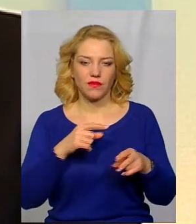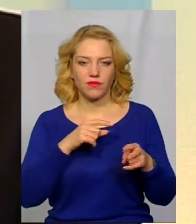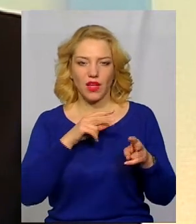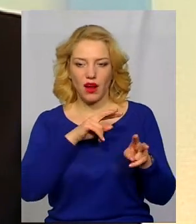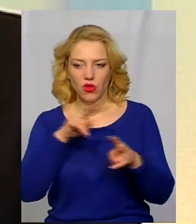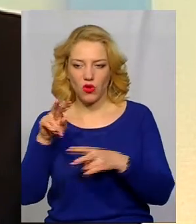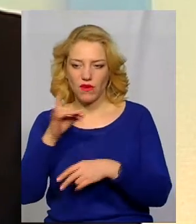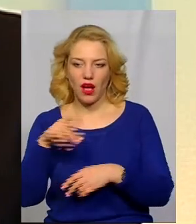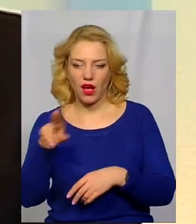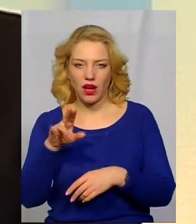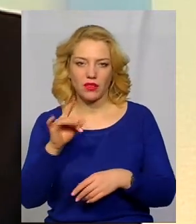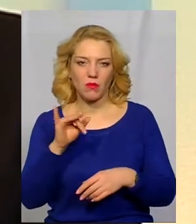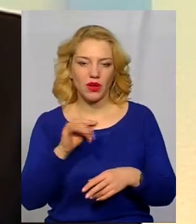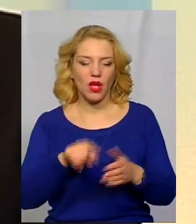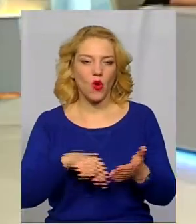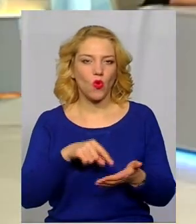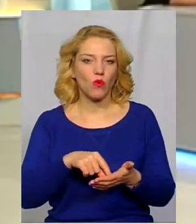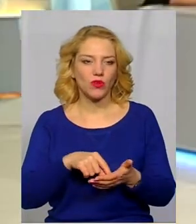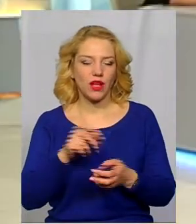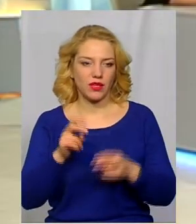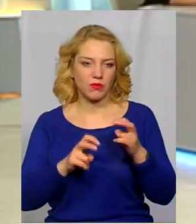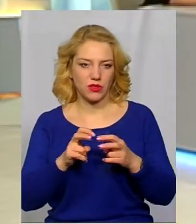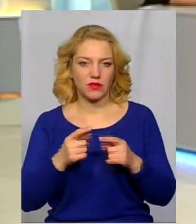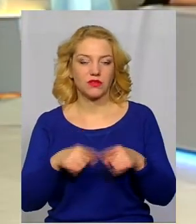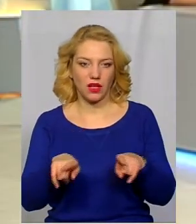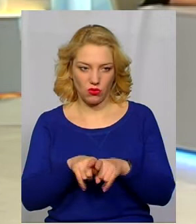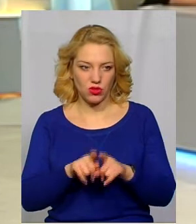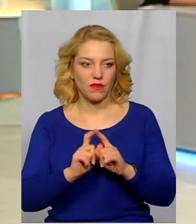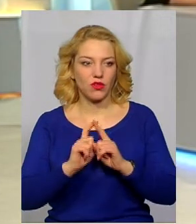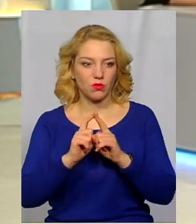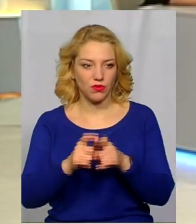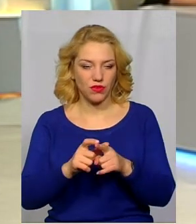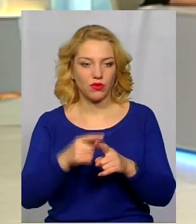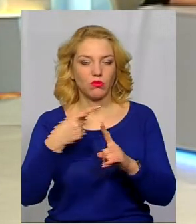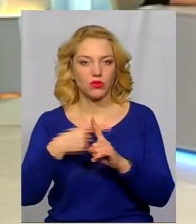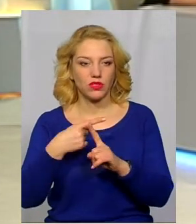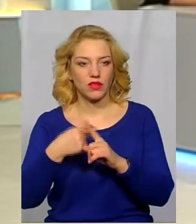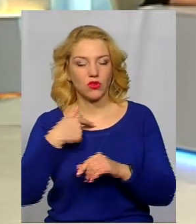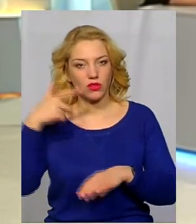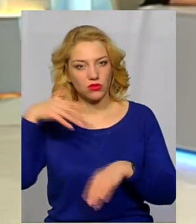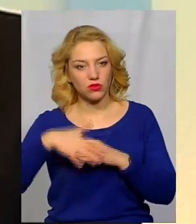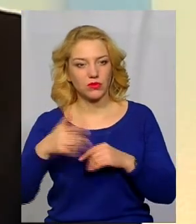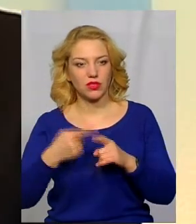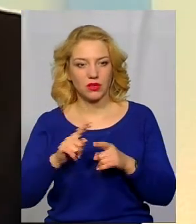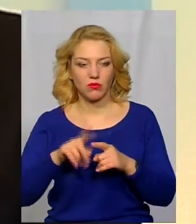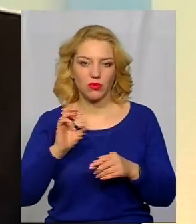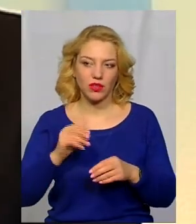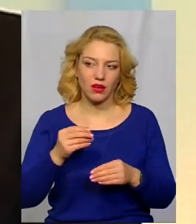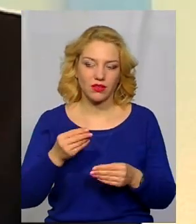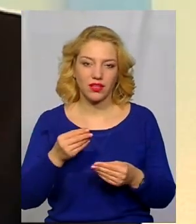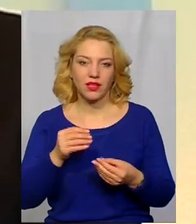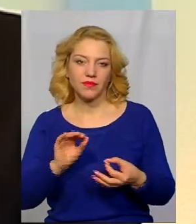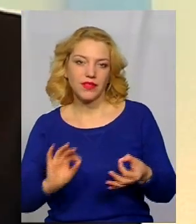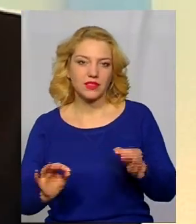підприємствах, пов'язаних з охороною здоров'я. Він також відповів позитивно. Я розумію, що це було загравання із